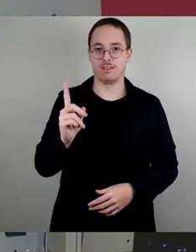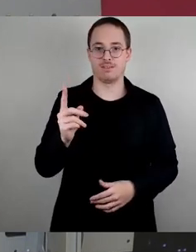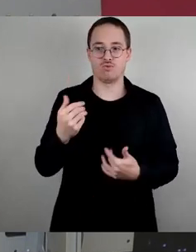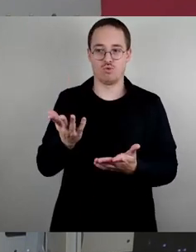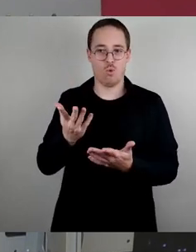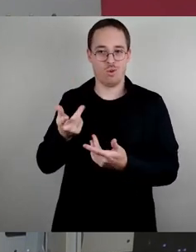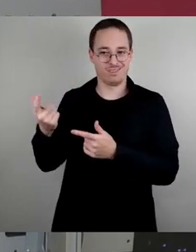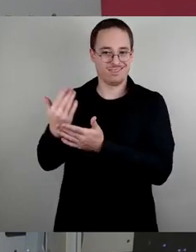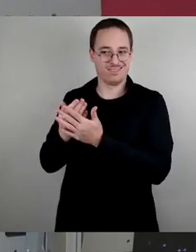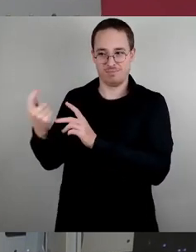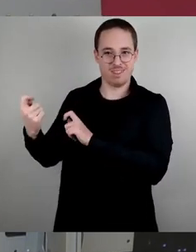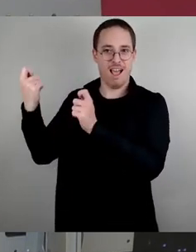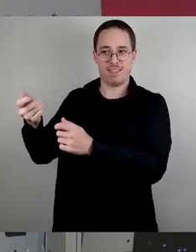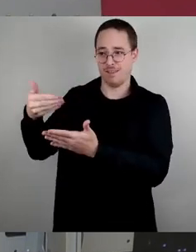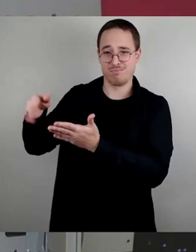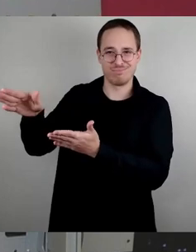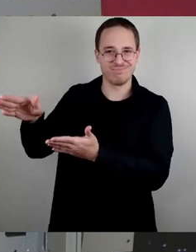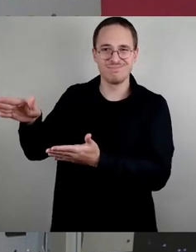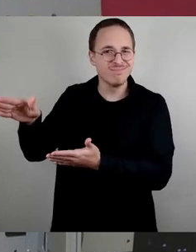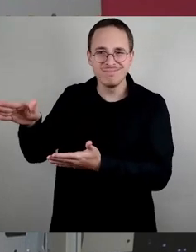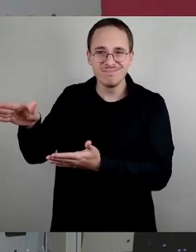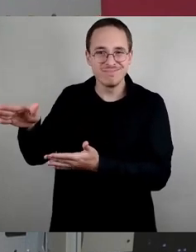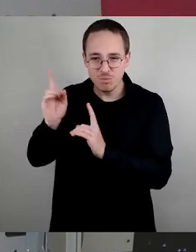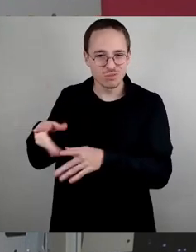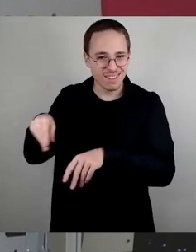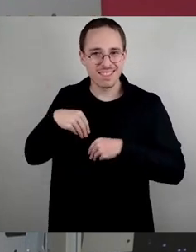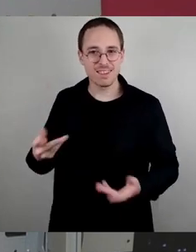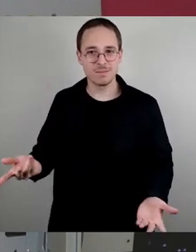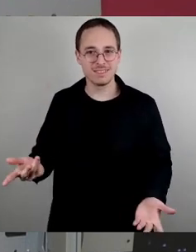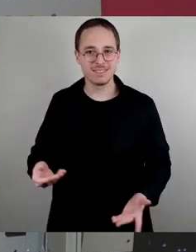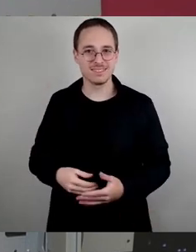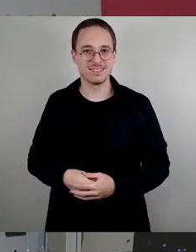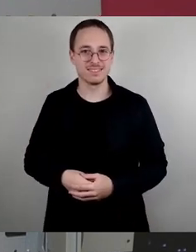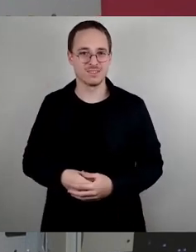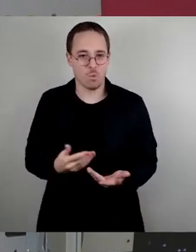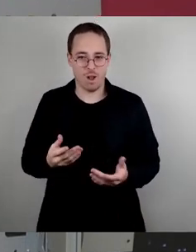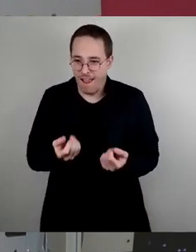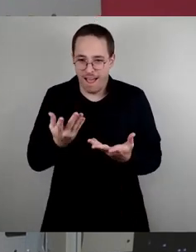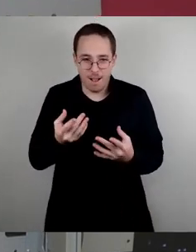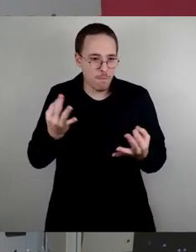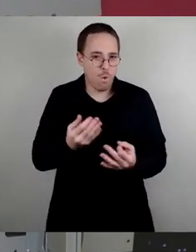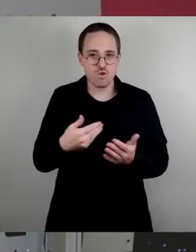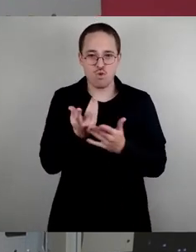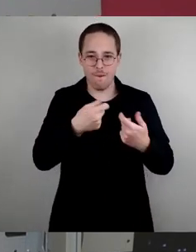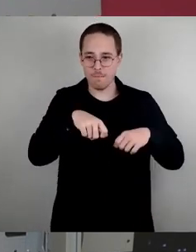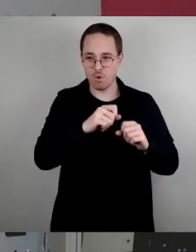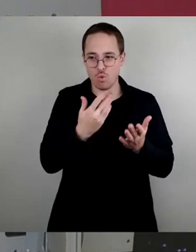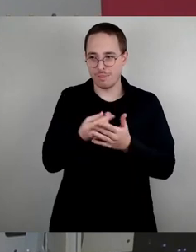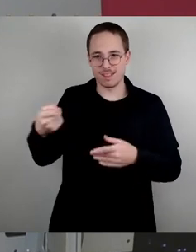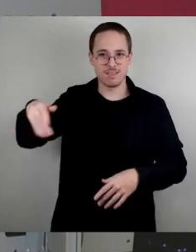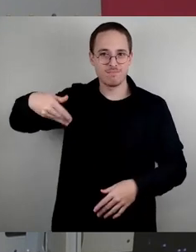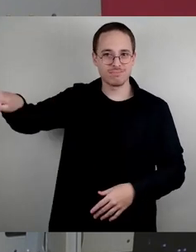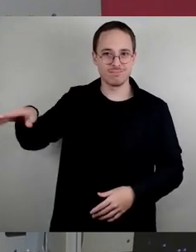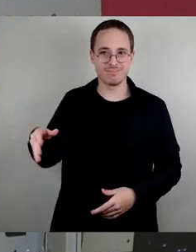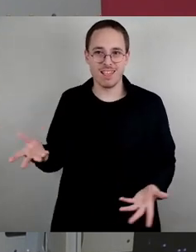aber natürlich müssen wir uns auch darum kümmern, aber das heißt doch nicht, dass wir deswegen das Thema Wohnraumzweckentbremdung weglassen, genauso wie es nicht heißt, dass wir deswegen